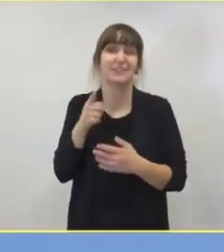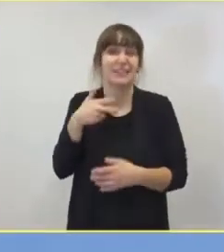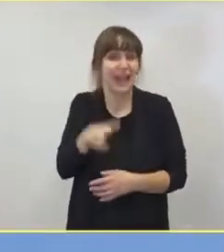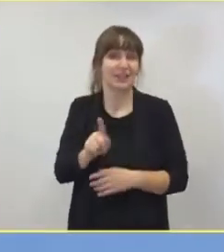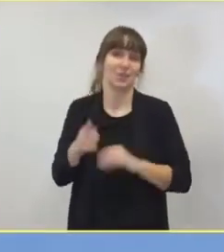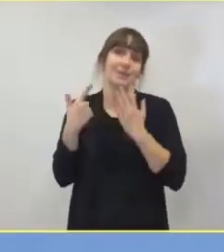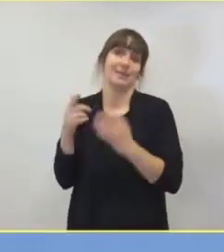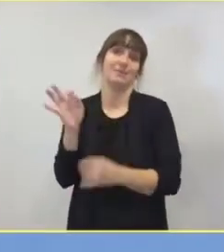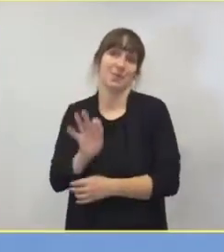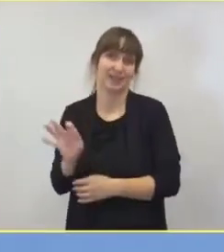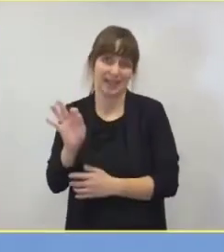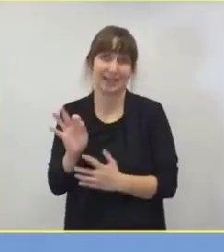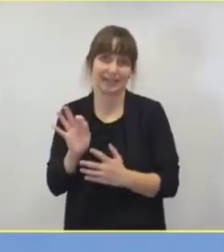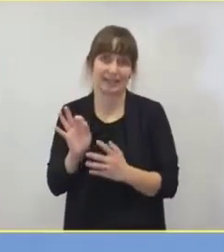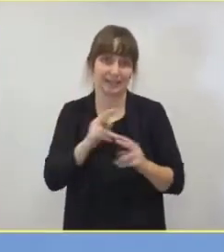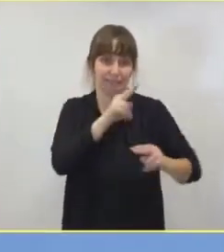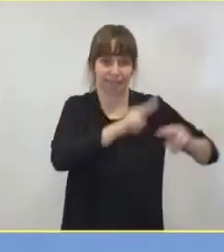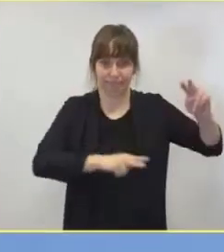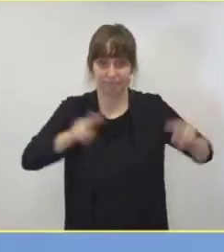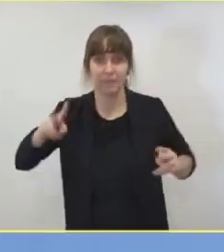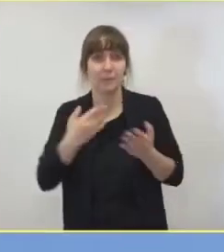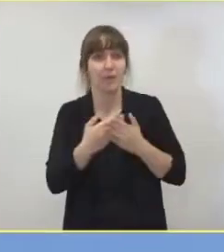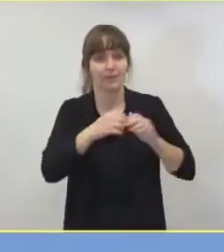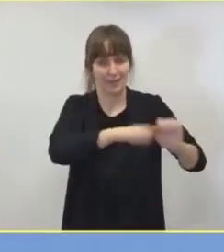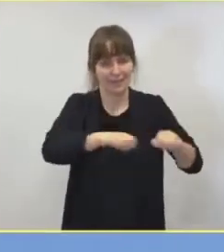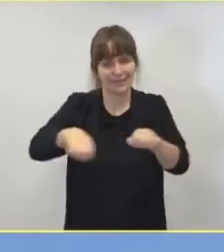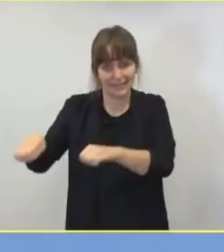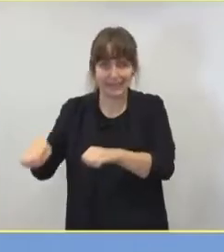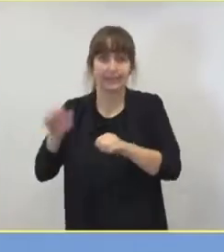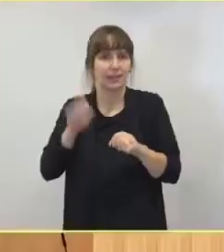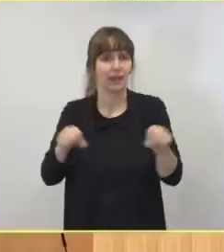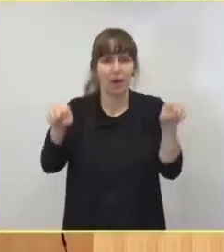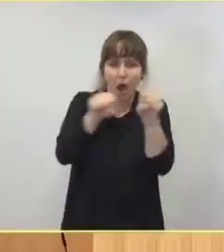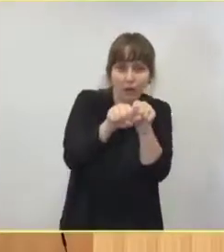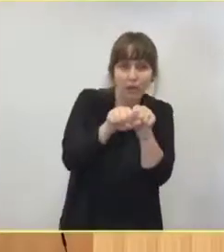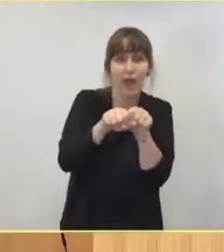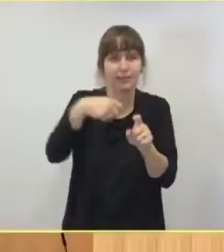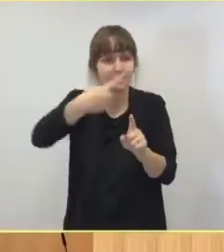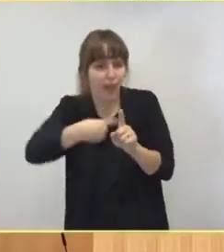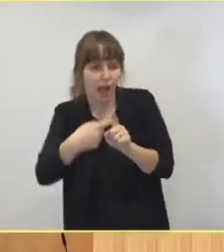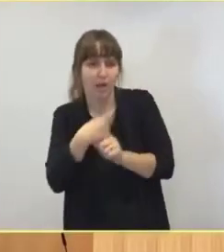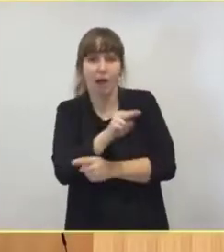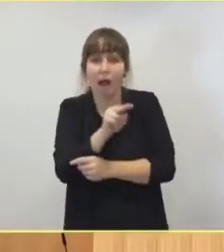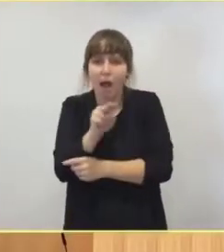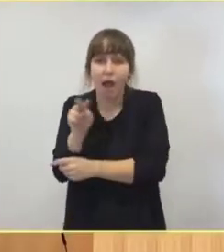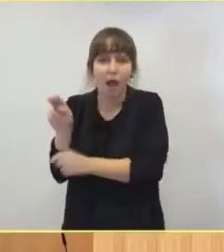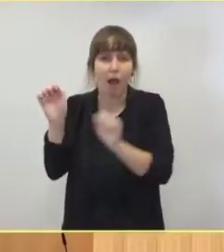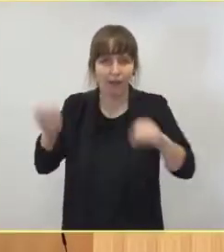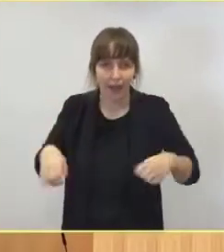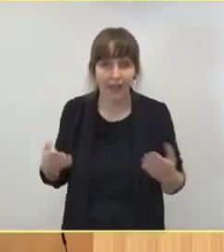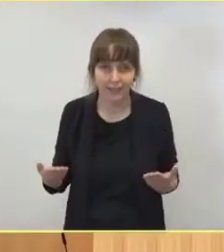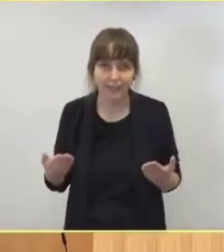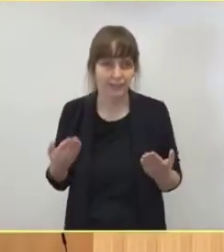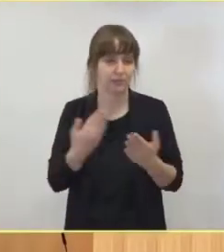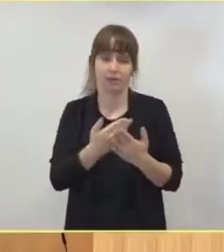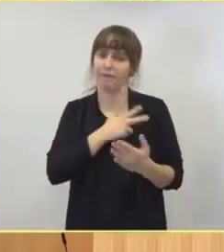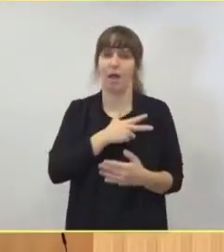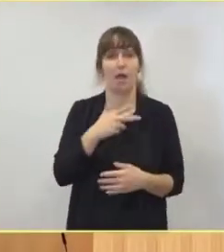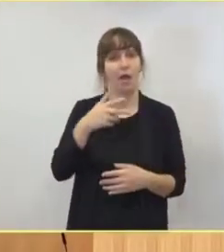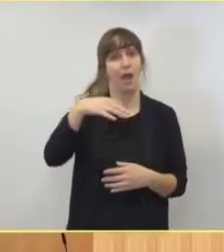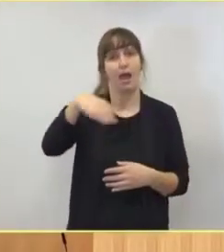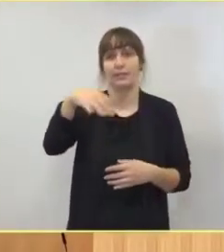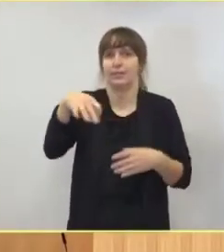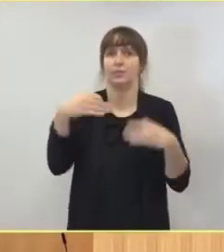Dieser Blick auf die Kapazitäten, die wir online im Register tatsächlich ablesen können, ist tatsächlich einmalig und